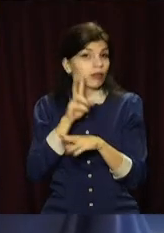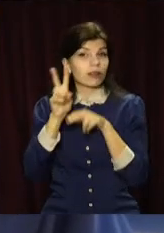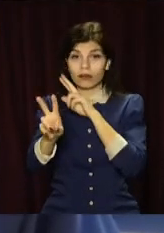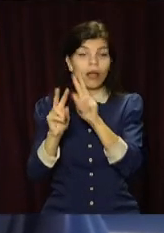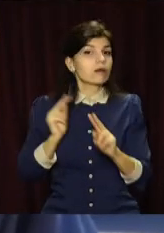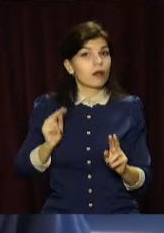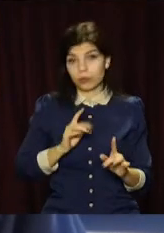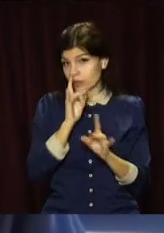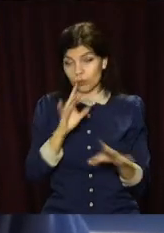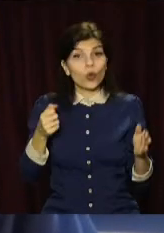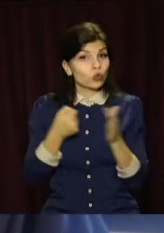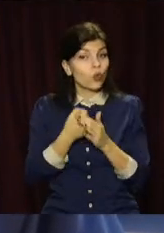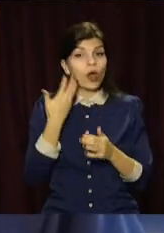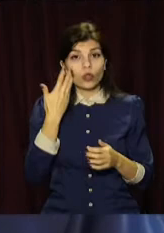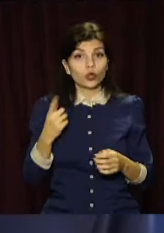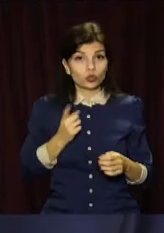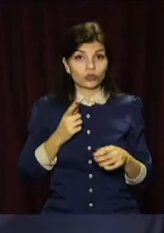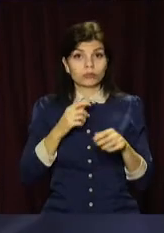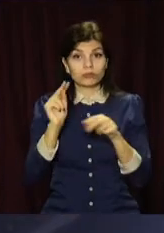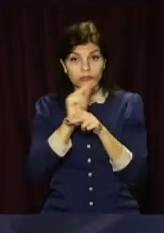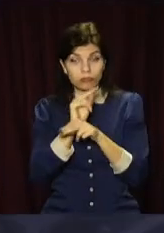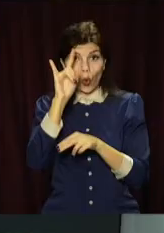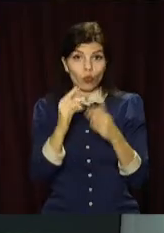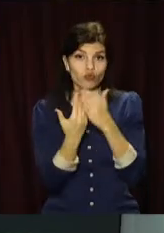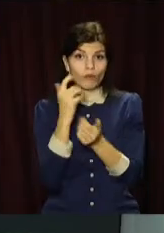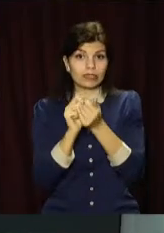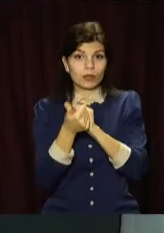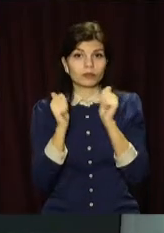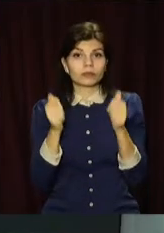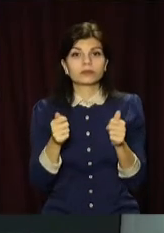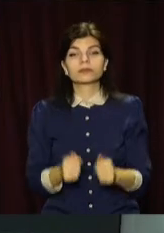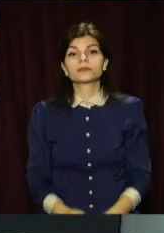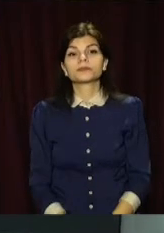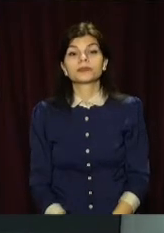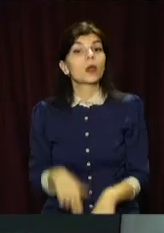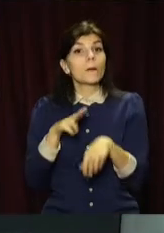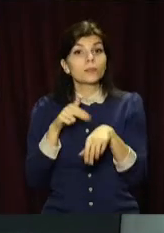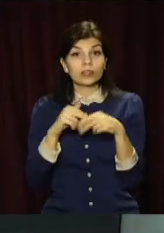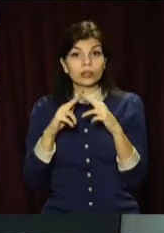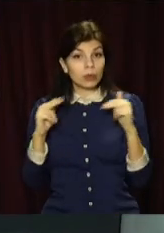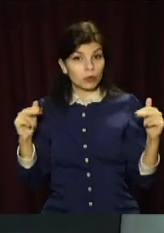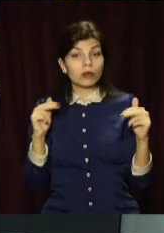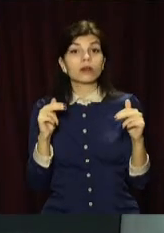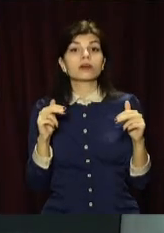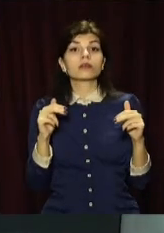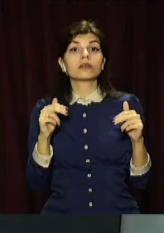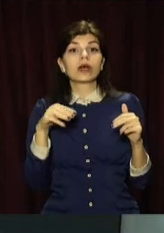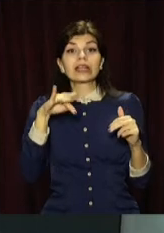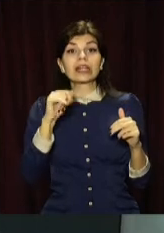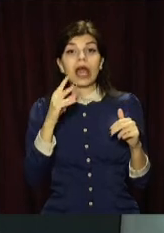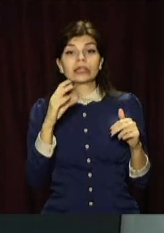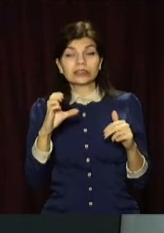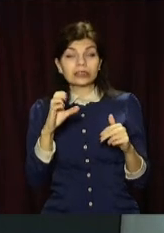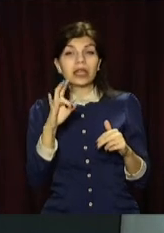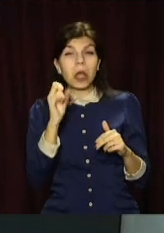того моменту, коли ми все вистачимо ці несправності. Поліція Дніпропетровщини викрила транснаціональне